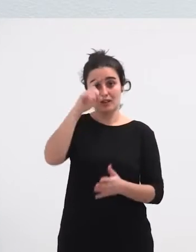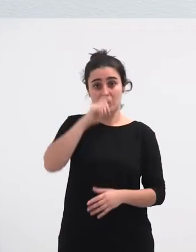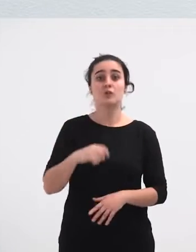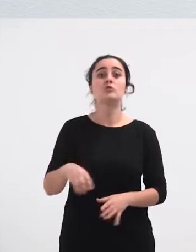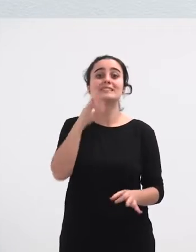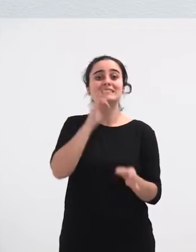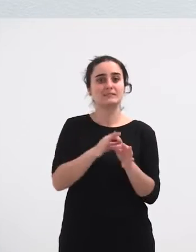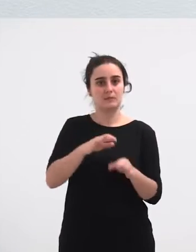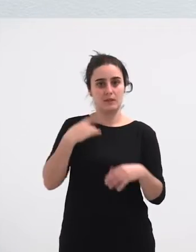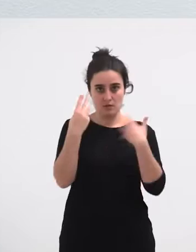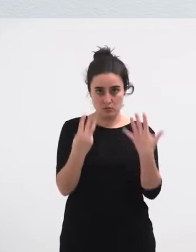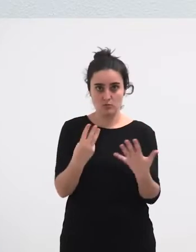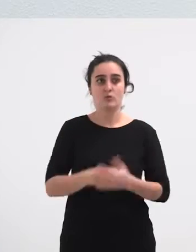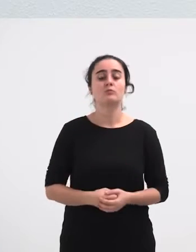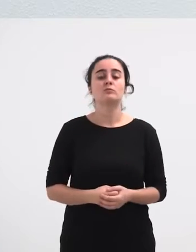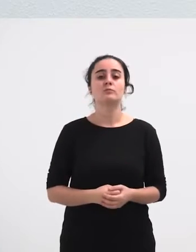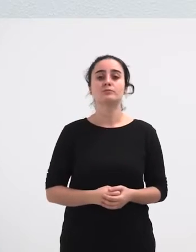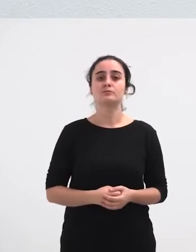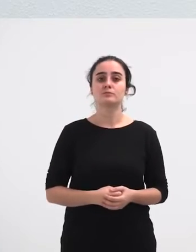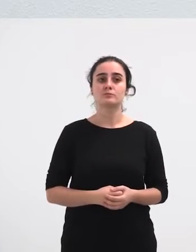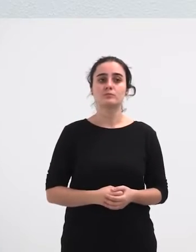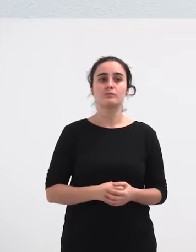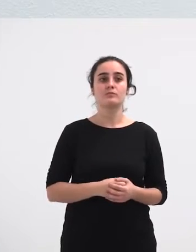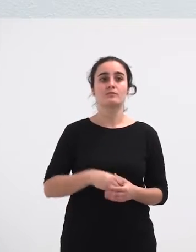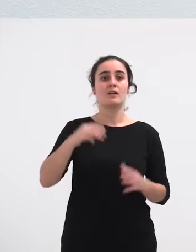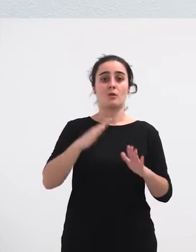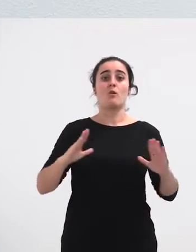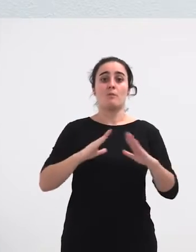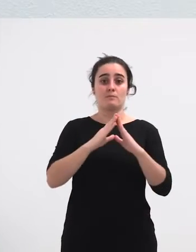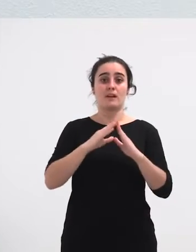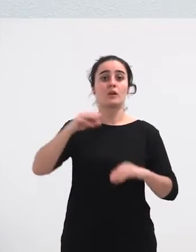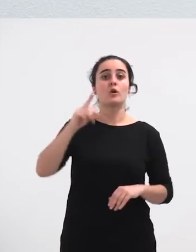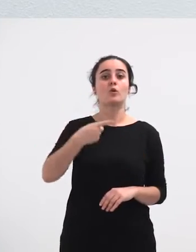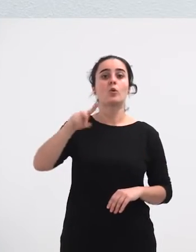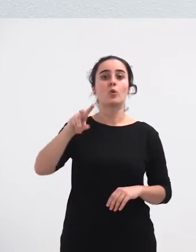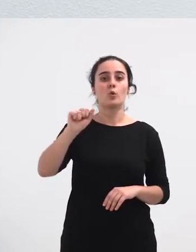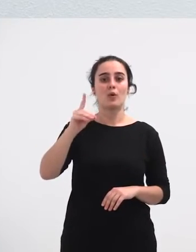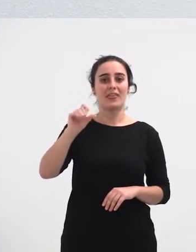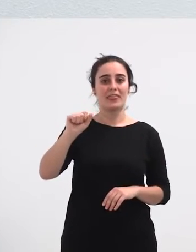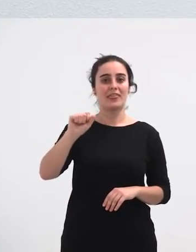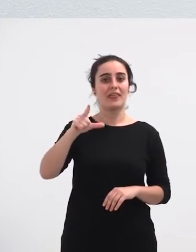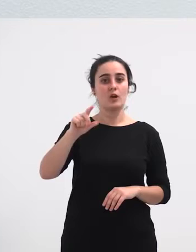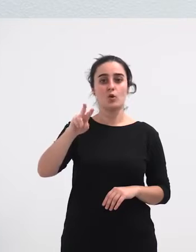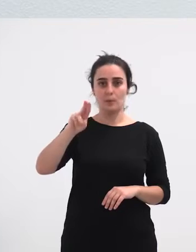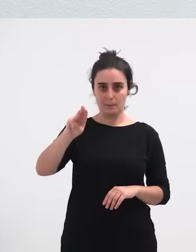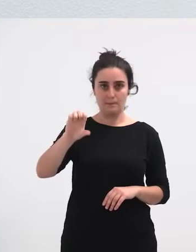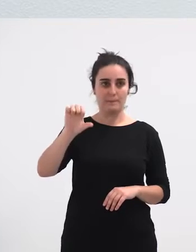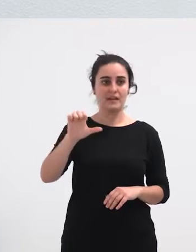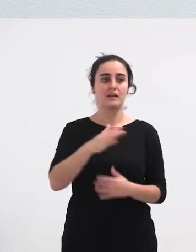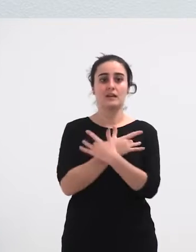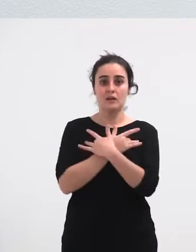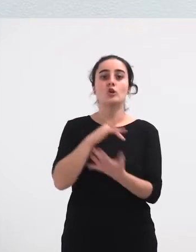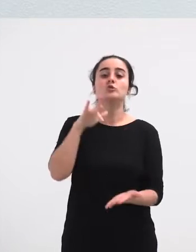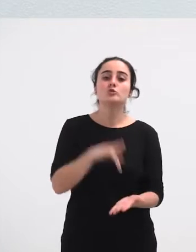jaren sortxian Amagoa dalupeari eskertzeko Osa, frantzioko tropak zeuden